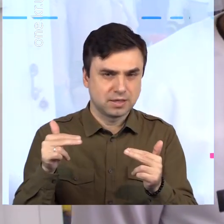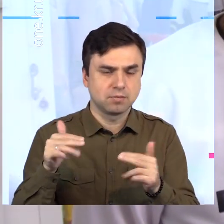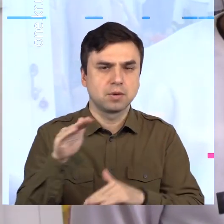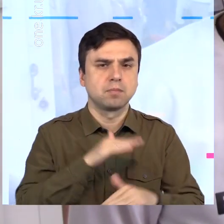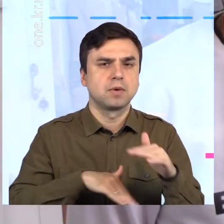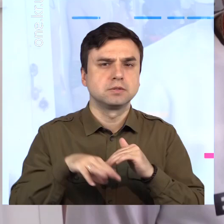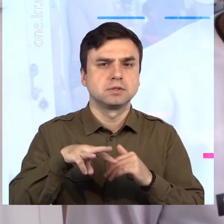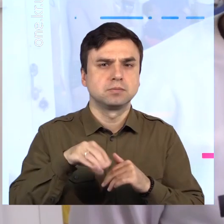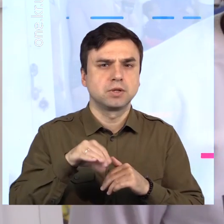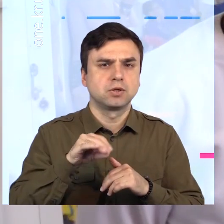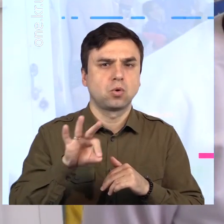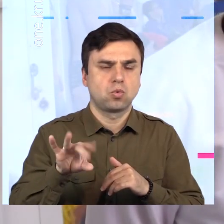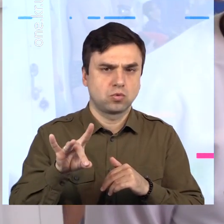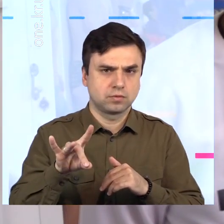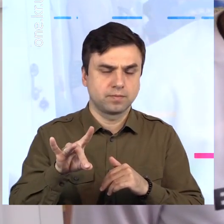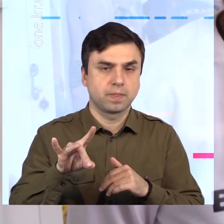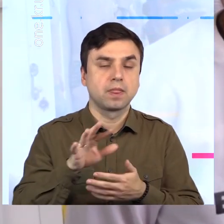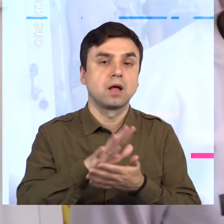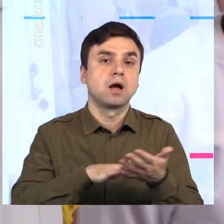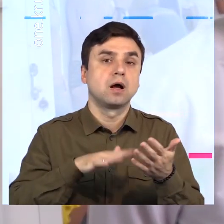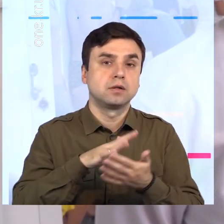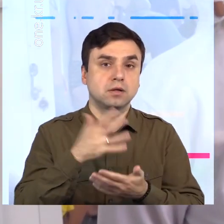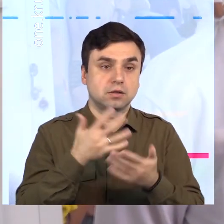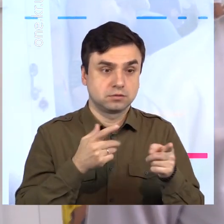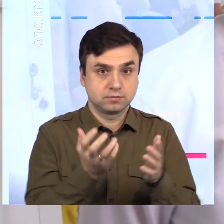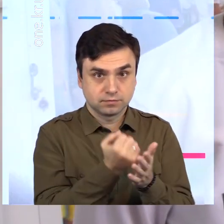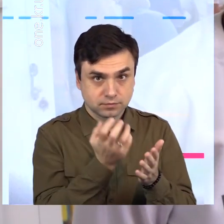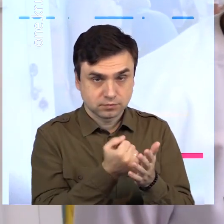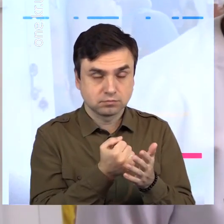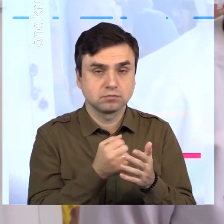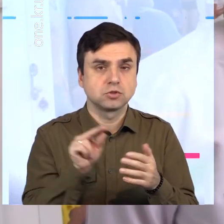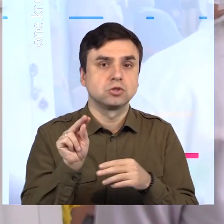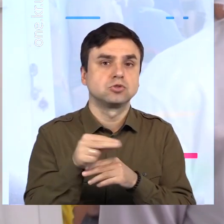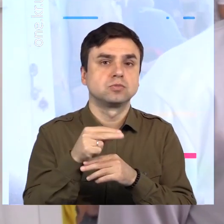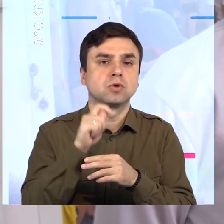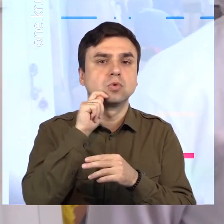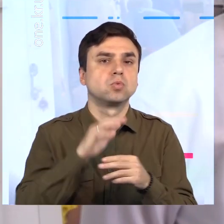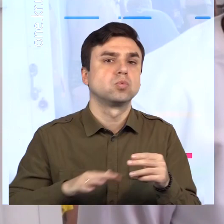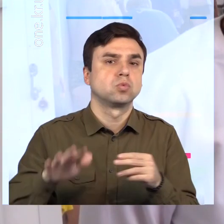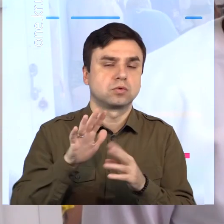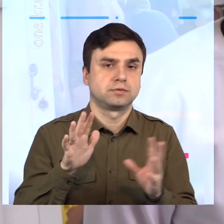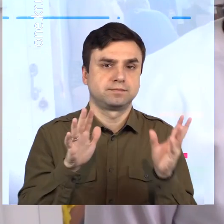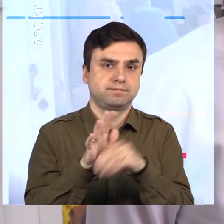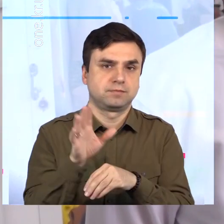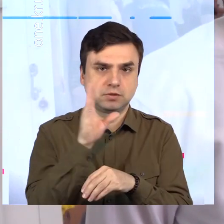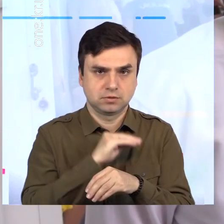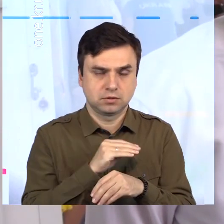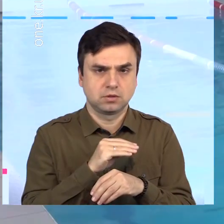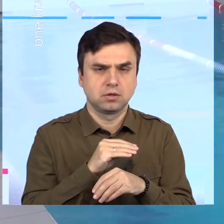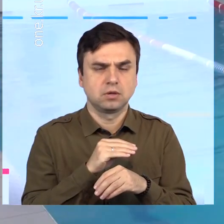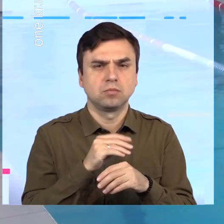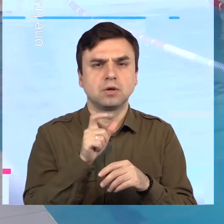де вже ці хлопці будуть відбиратися на чемпіонати України, щоб потрапити в збірну команди області. У нас дуже жорстка